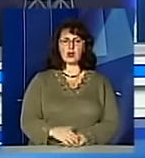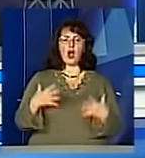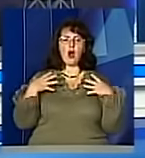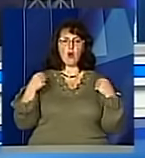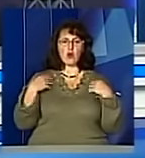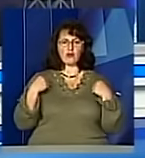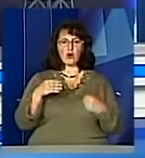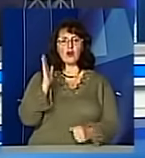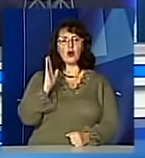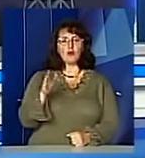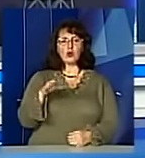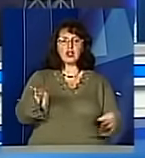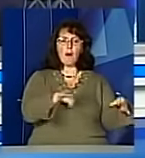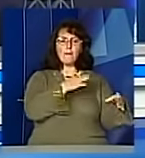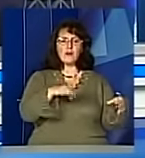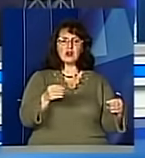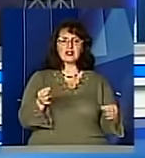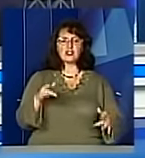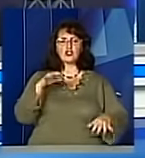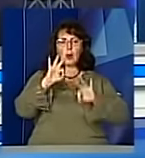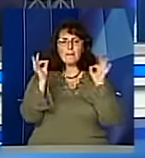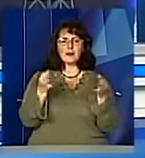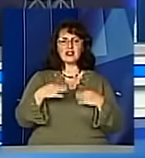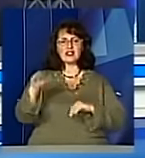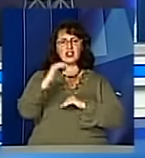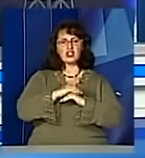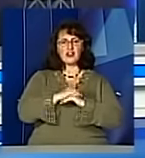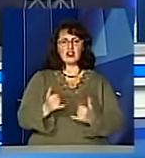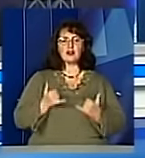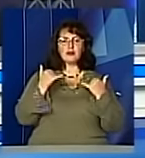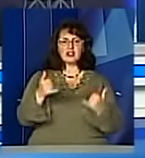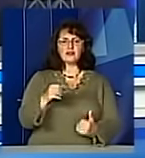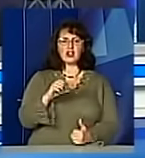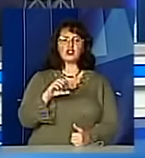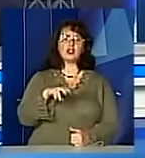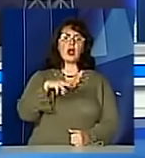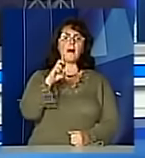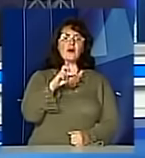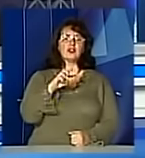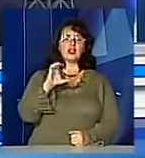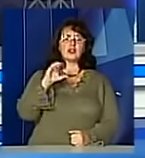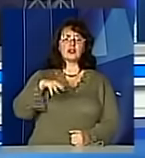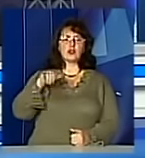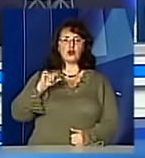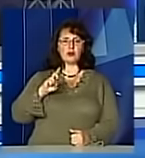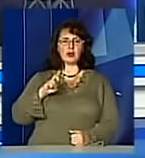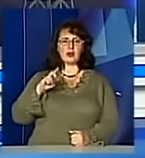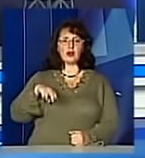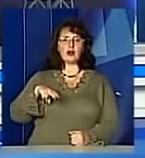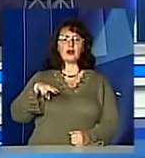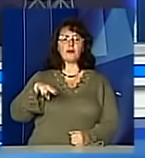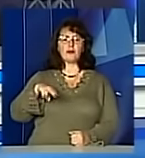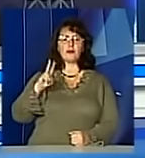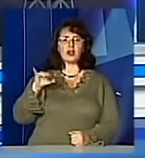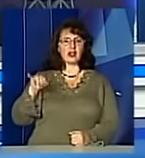Львові відбудеться музично-мистецький вечір, присвячений пам'яті та 75-річчю Будана Ступки та Івана Миколайчука.